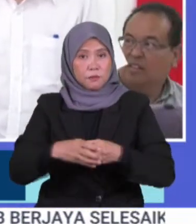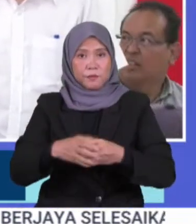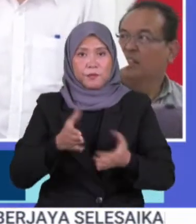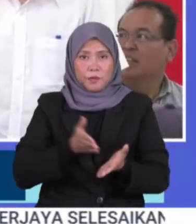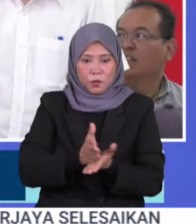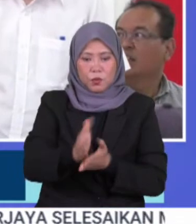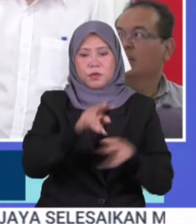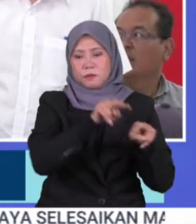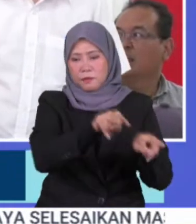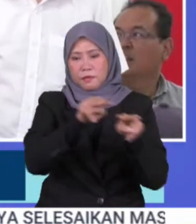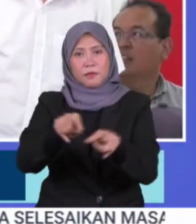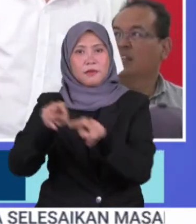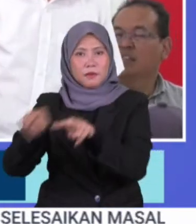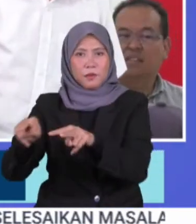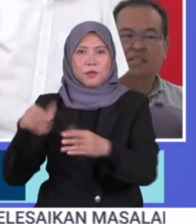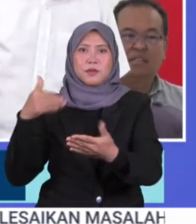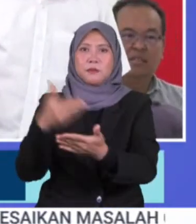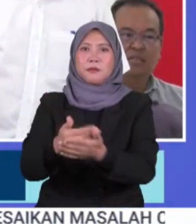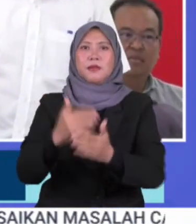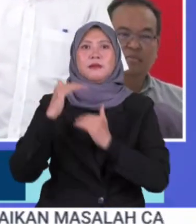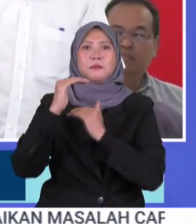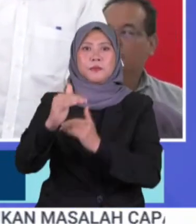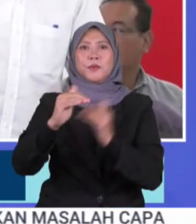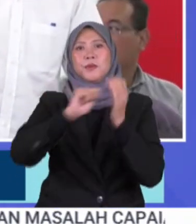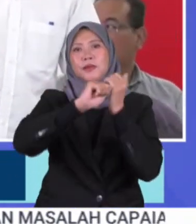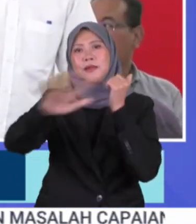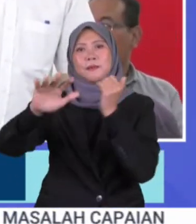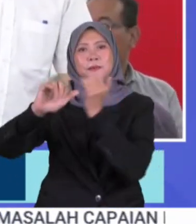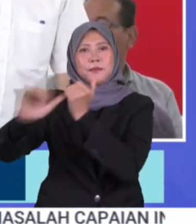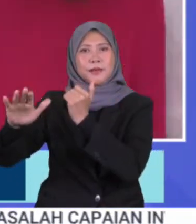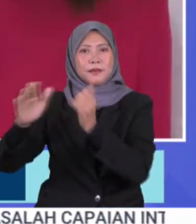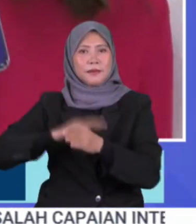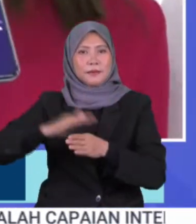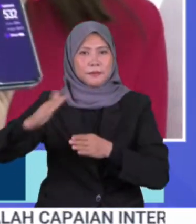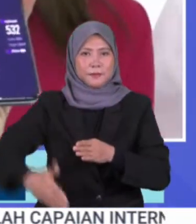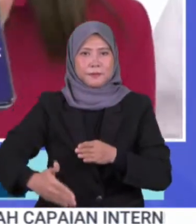melakukan pemantauan sehingga tempuh berkempen tamat